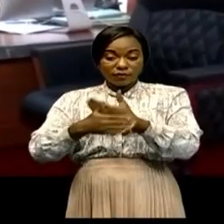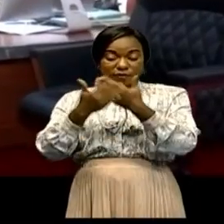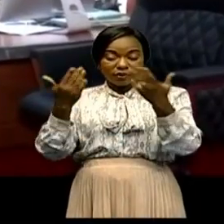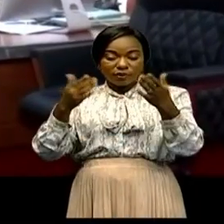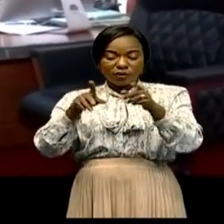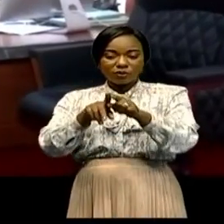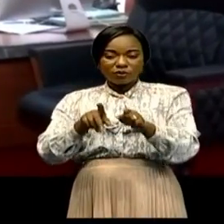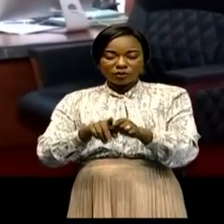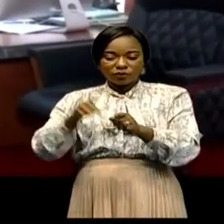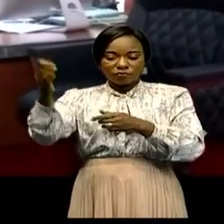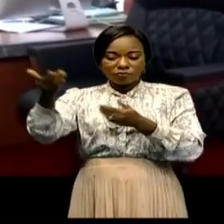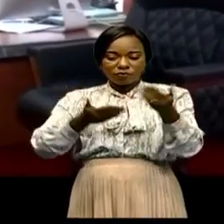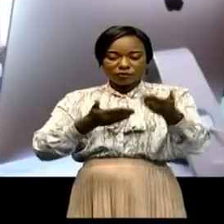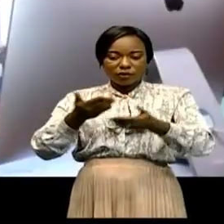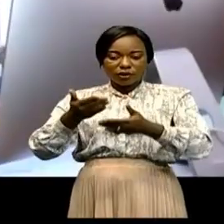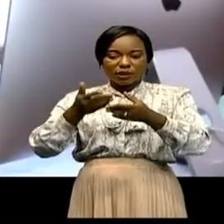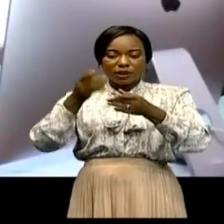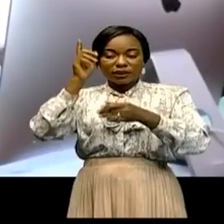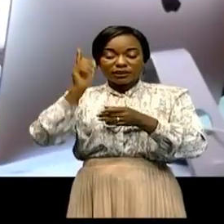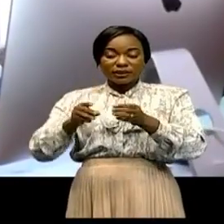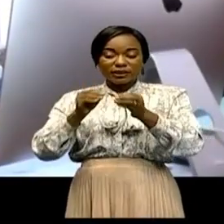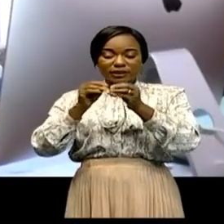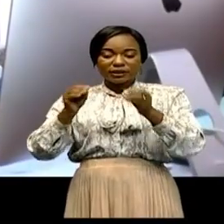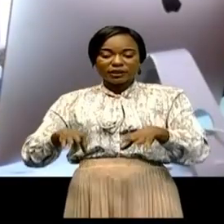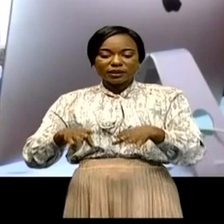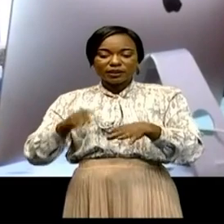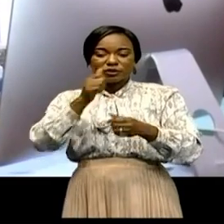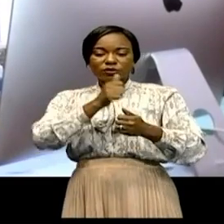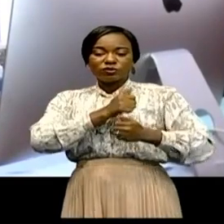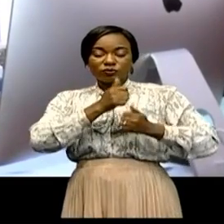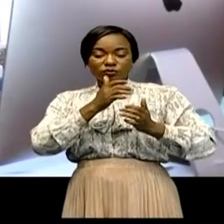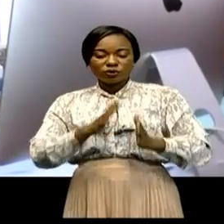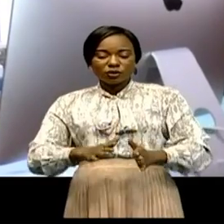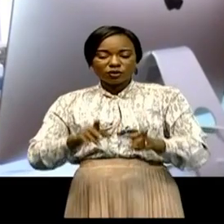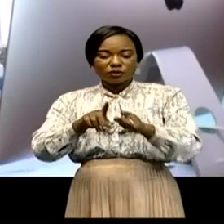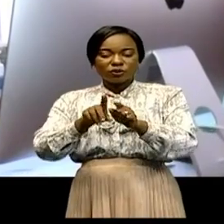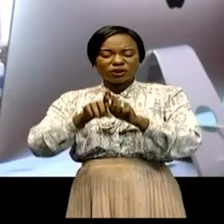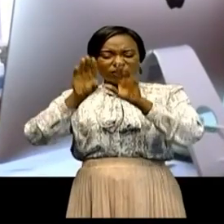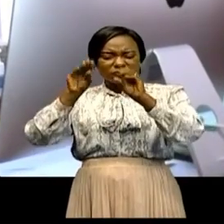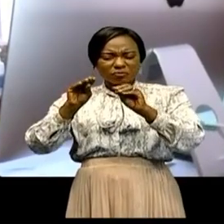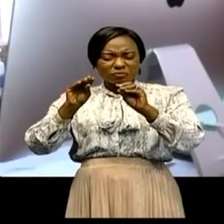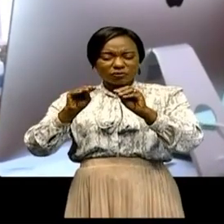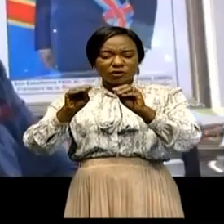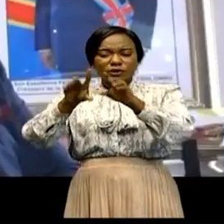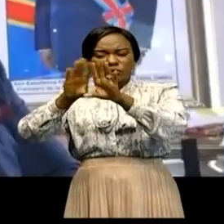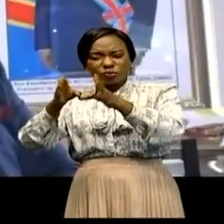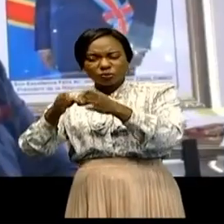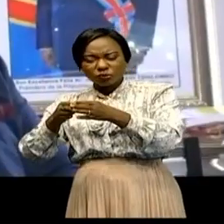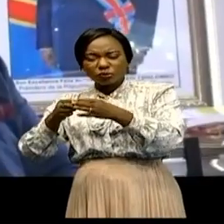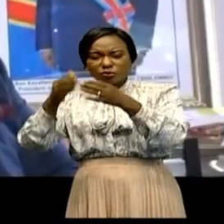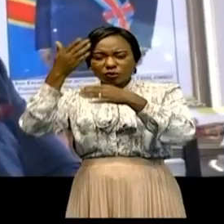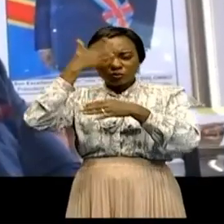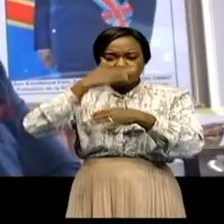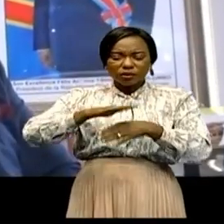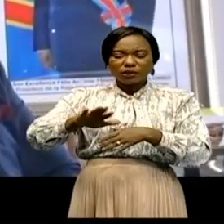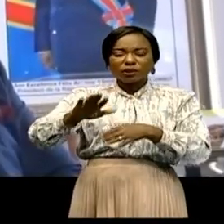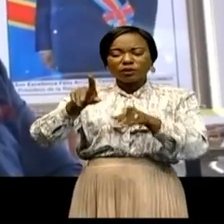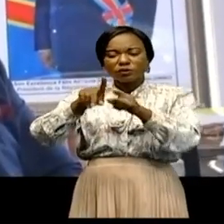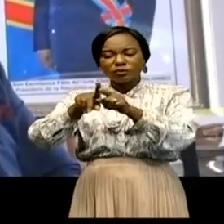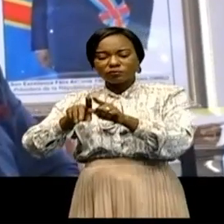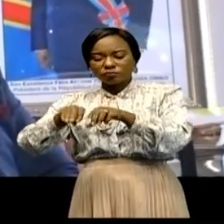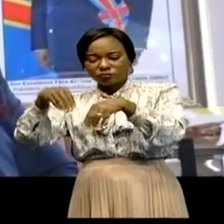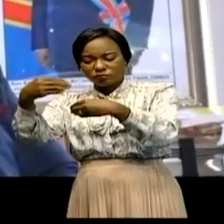capacité d'accueil de 150 militaires, des bureaux, des magasins de munitions, des installations sanitaires, une infirmerie